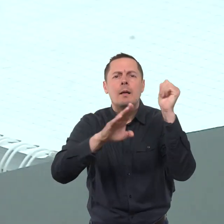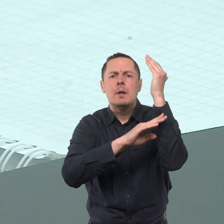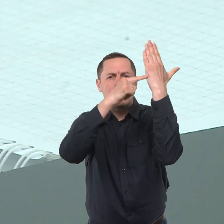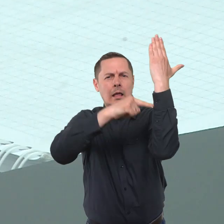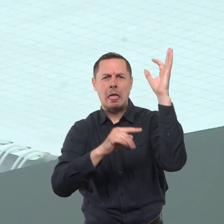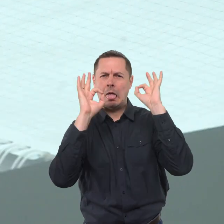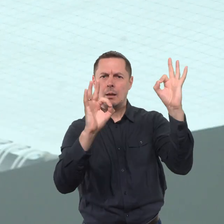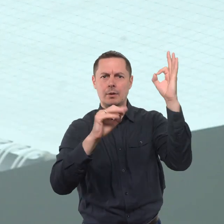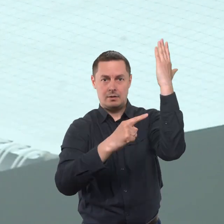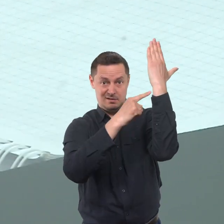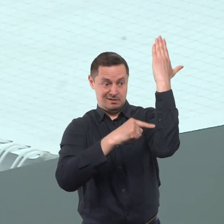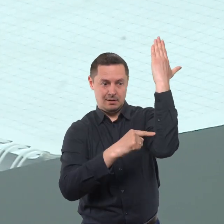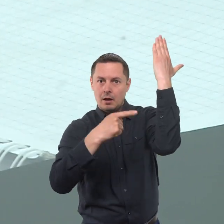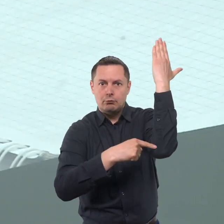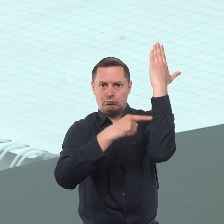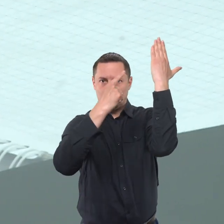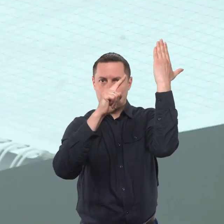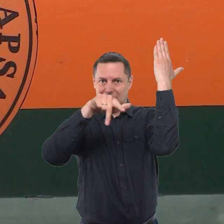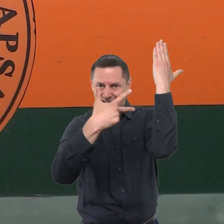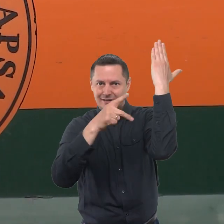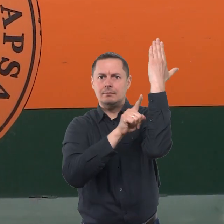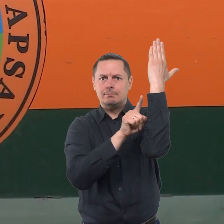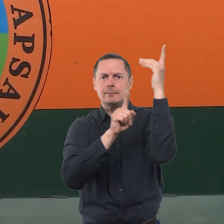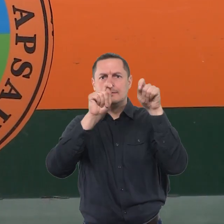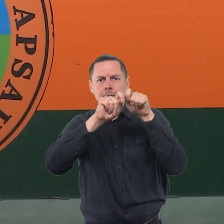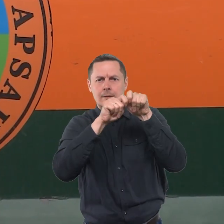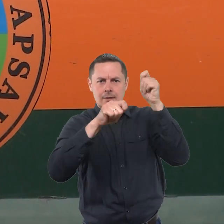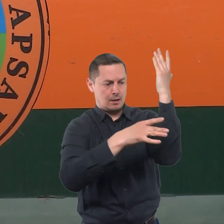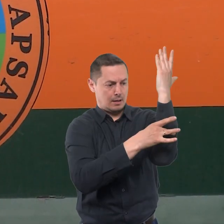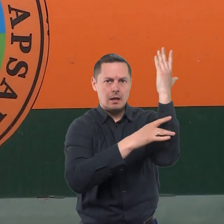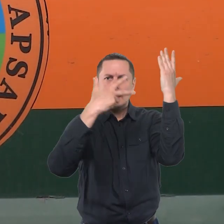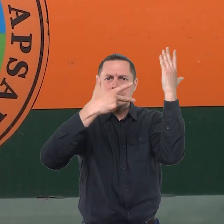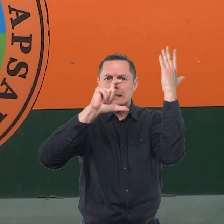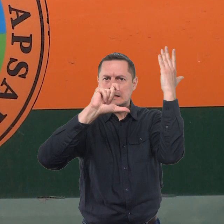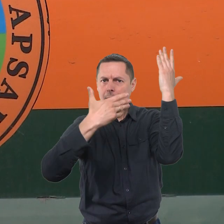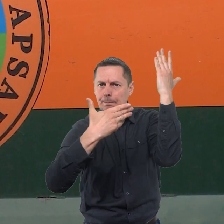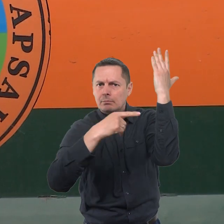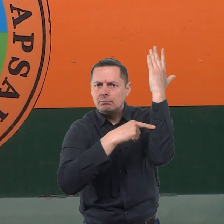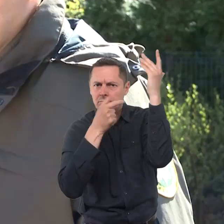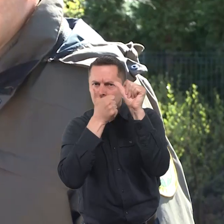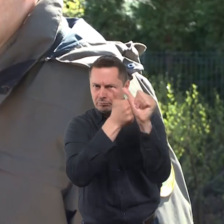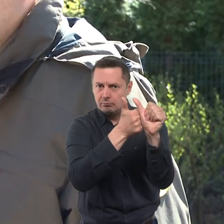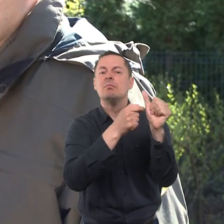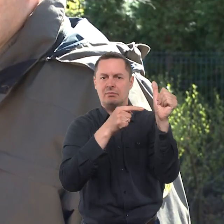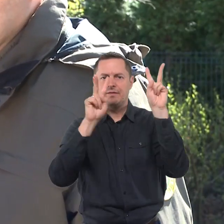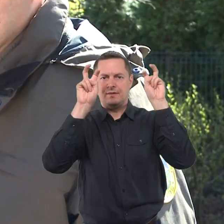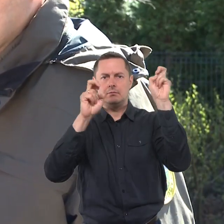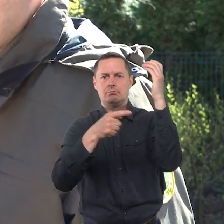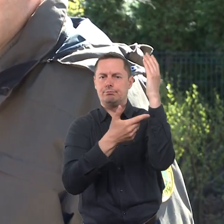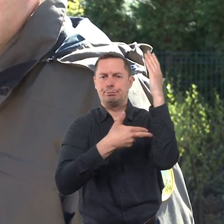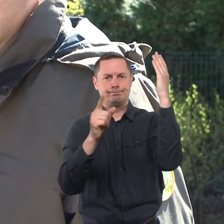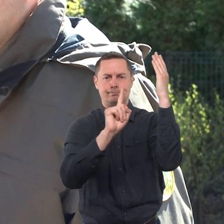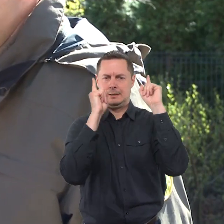aukštį, matuojami 30 cm dydžio. Tada jau priskiriami prie saugotinų. Žemės ūkio